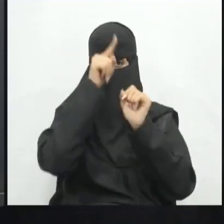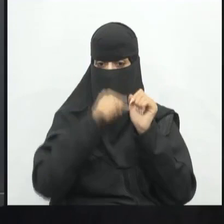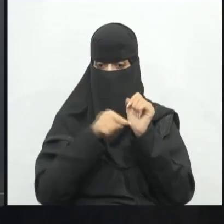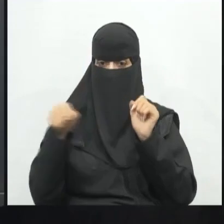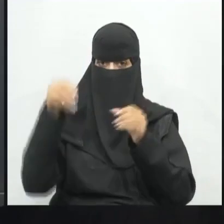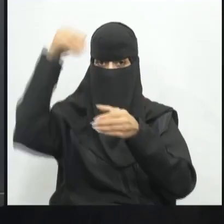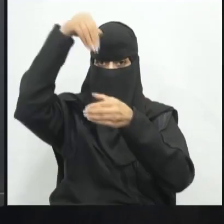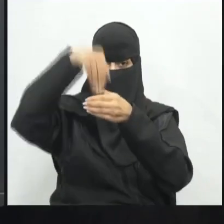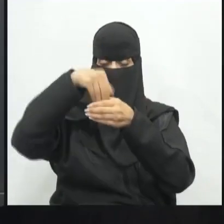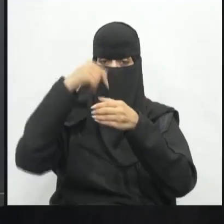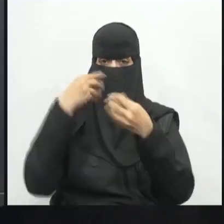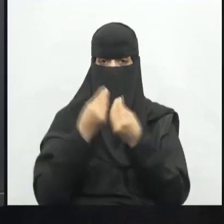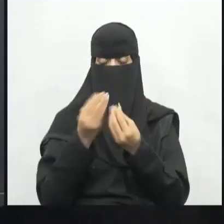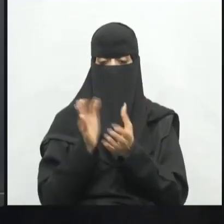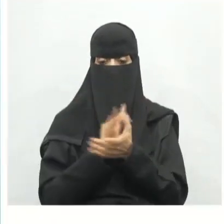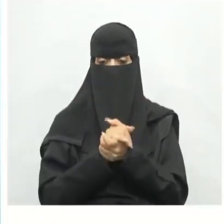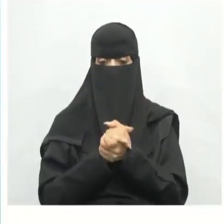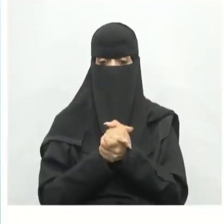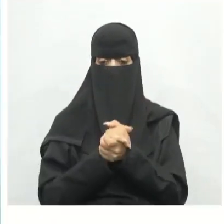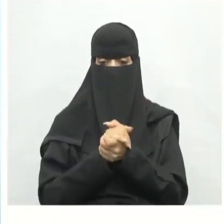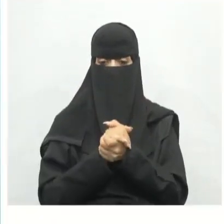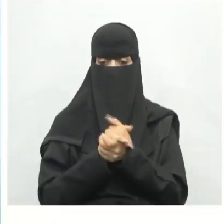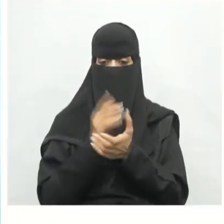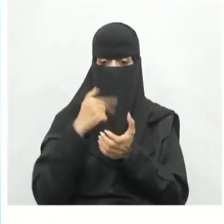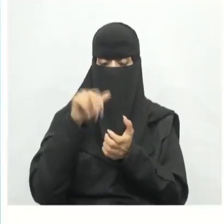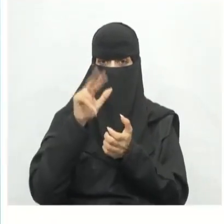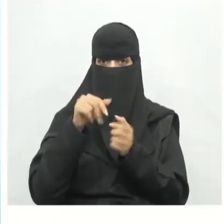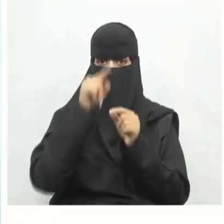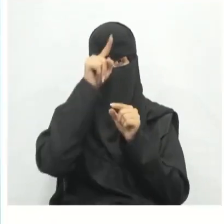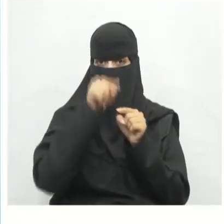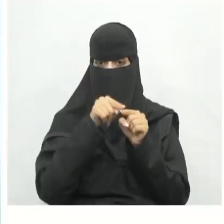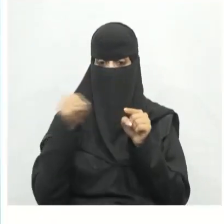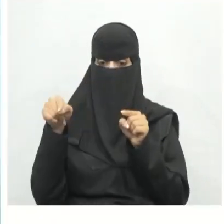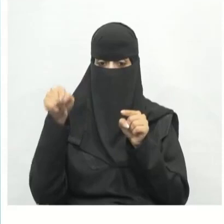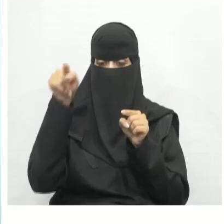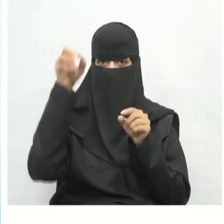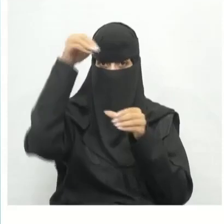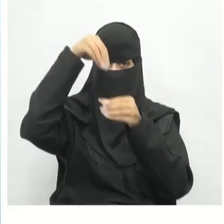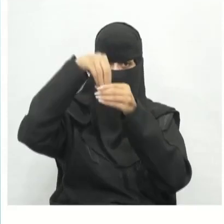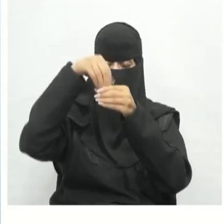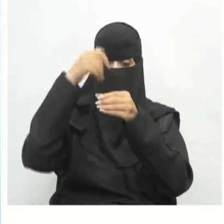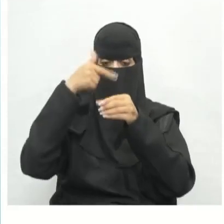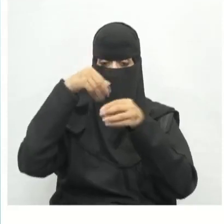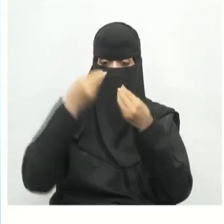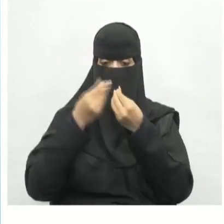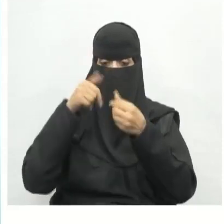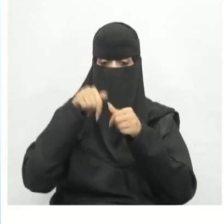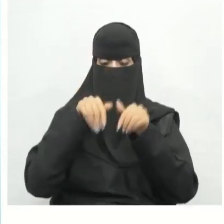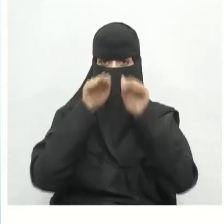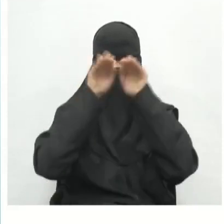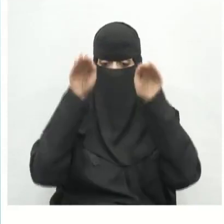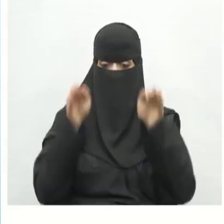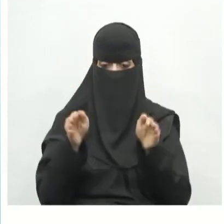والعرض والعمق معا لتمثيل مجسمات مثل المكعب والكرة